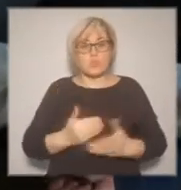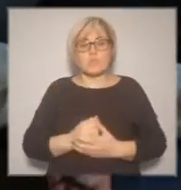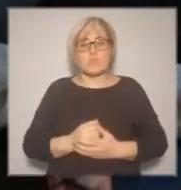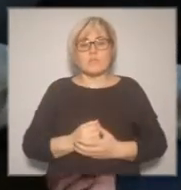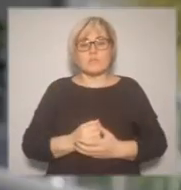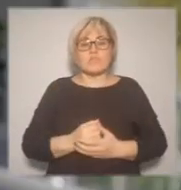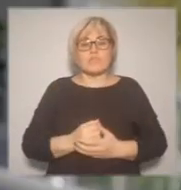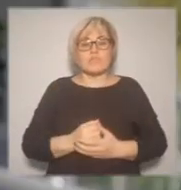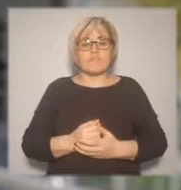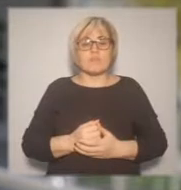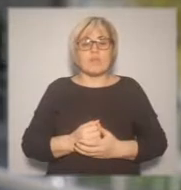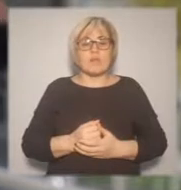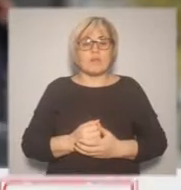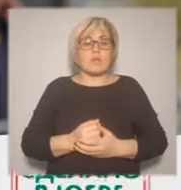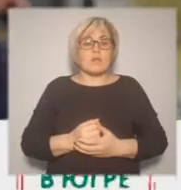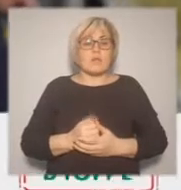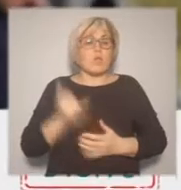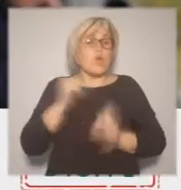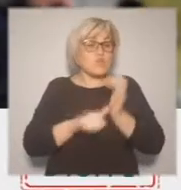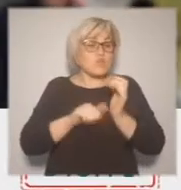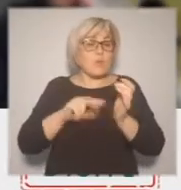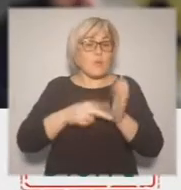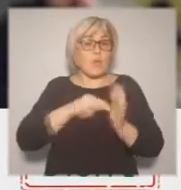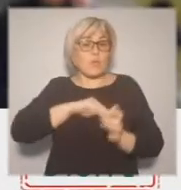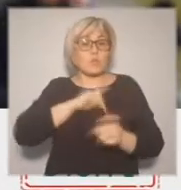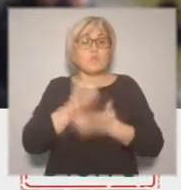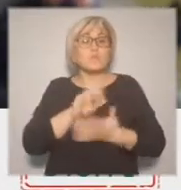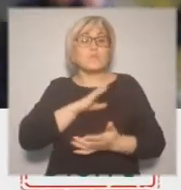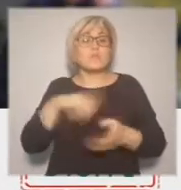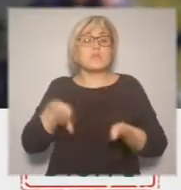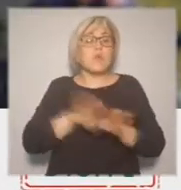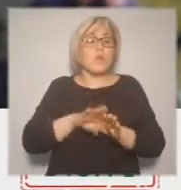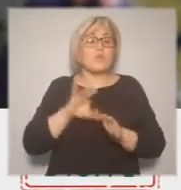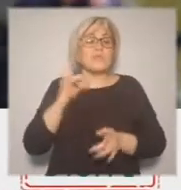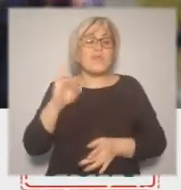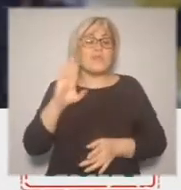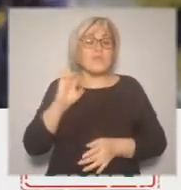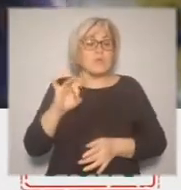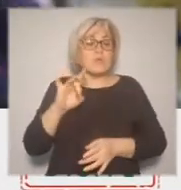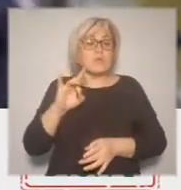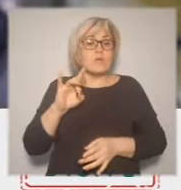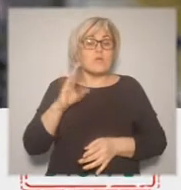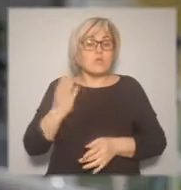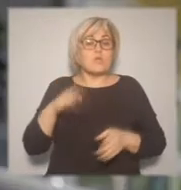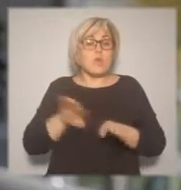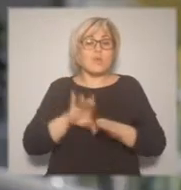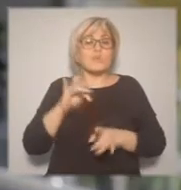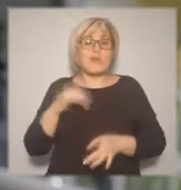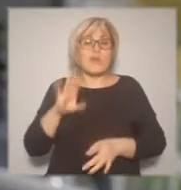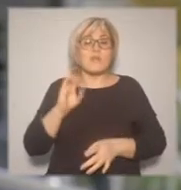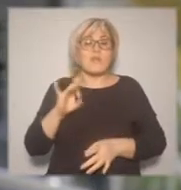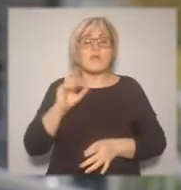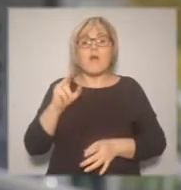реализовал проект. У каждого проекта должен быть какой-то драйвер. Вот такой драйвер, как Артем Владимирович, появился. И